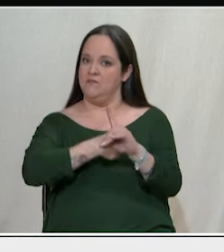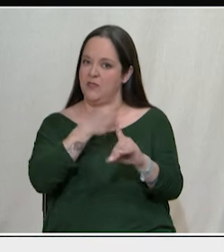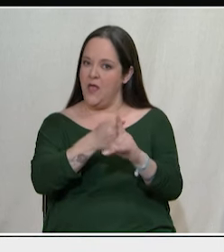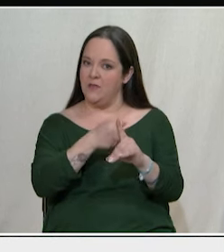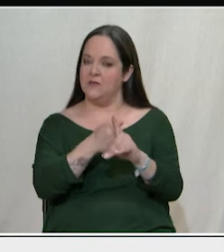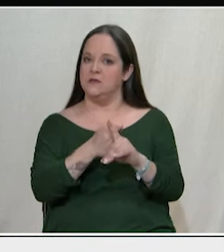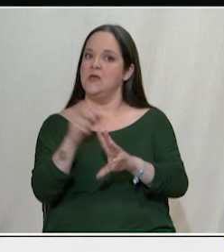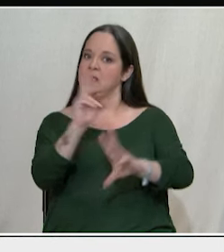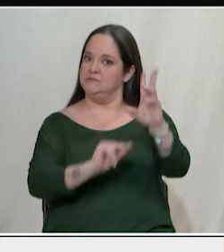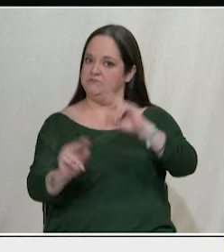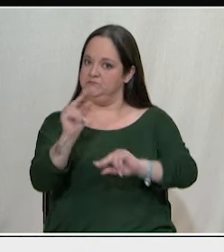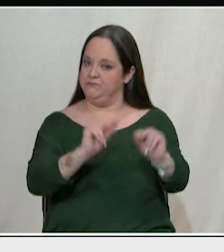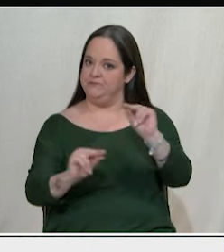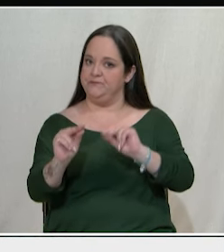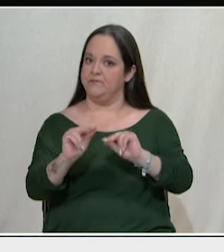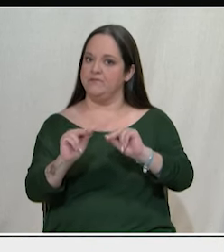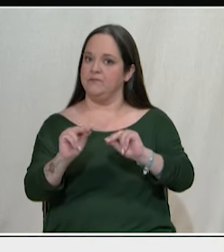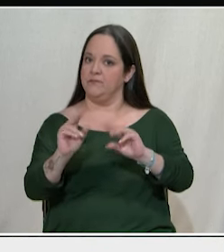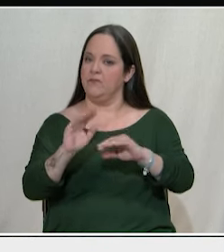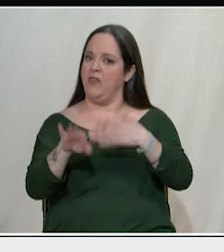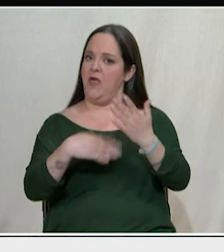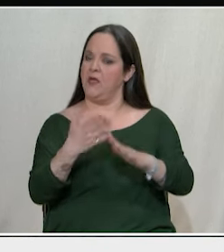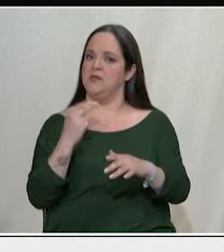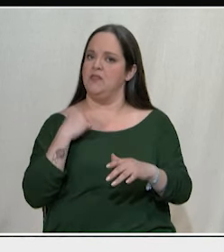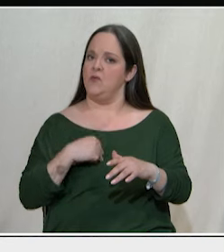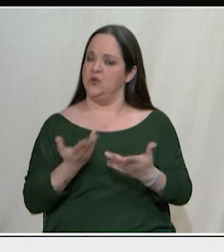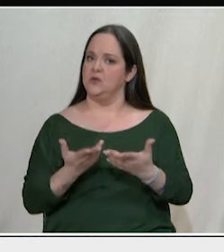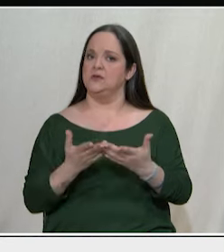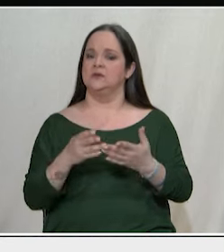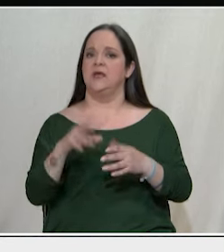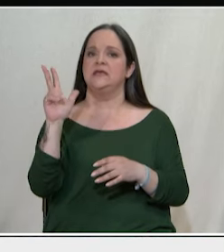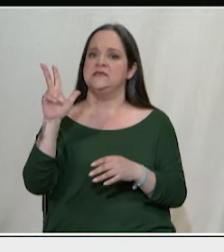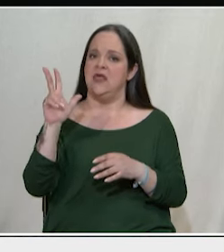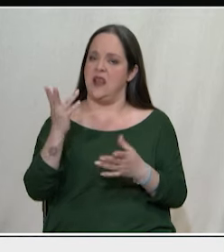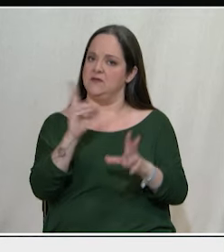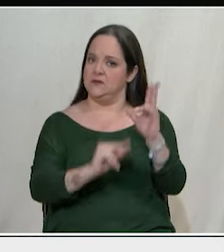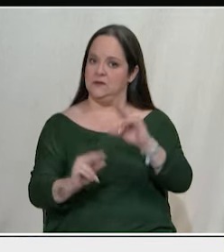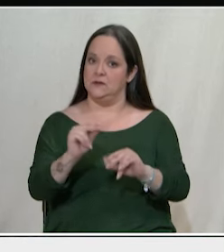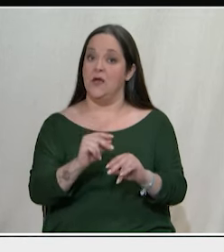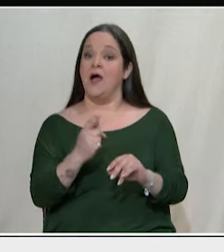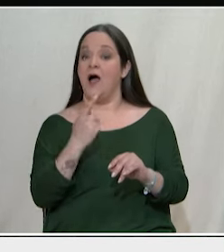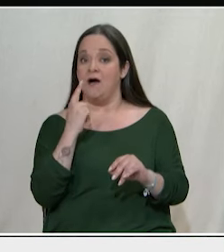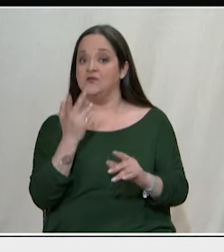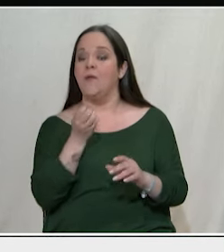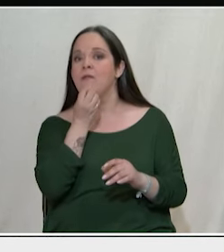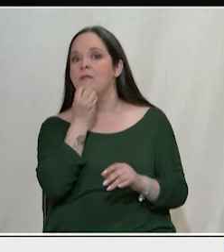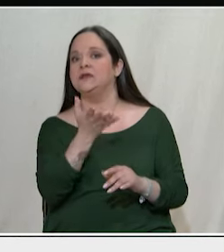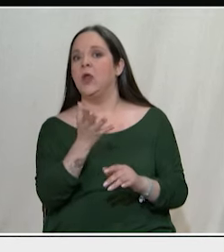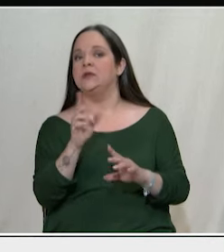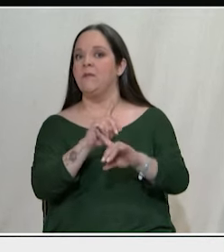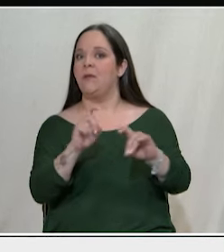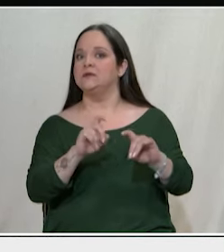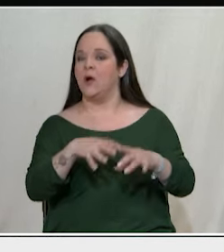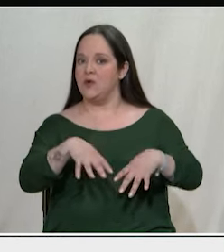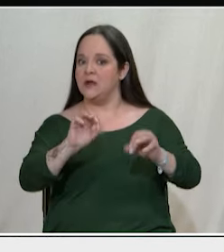συζήτησε σε δημοκρατικές διαδικασίες και σε συνελεύσεις και αυτό είναι ένας προάγγελος ότι τα πράγματα έχουν αρχίσει να